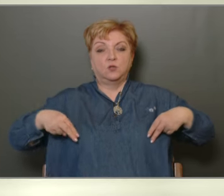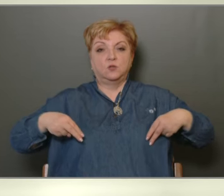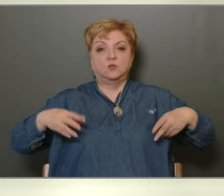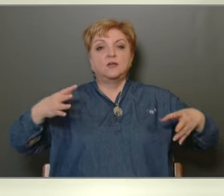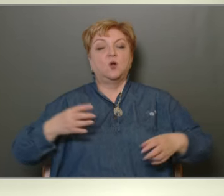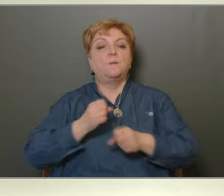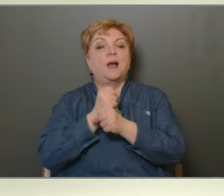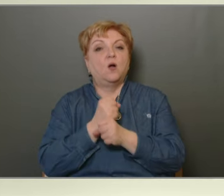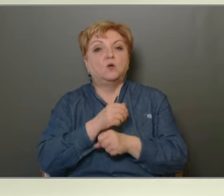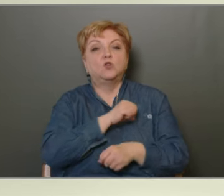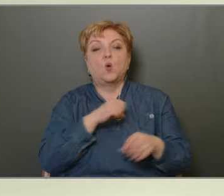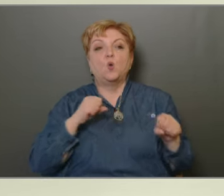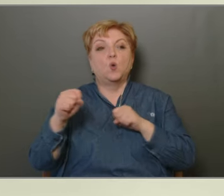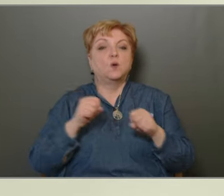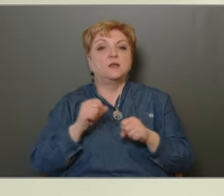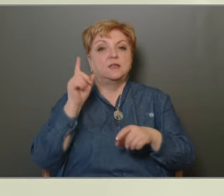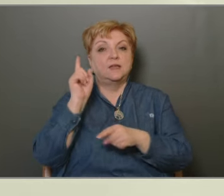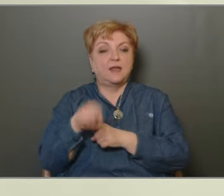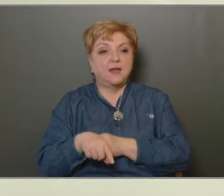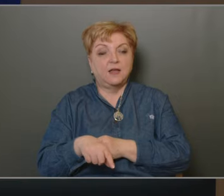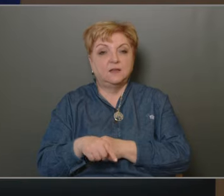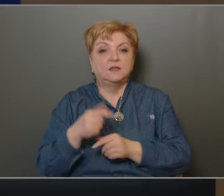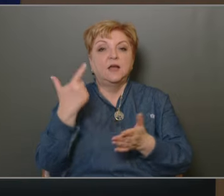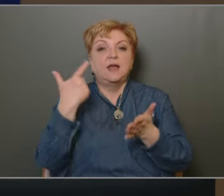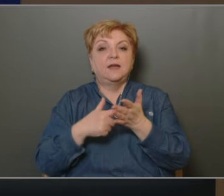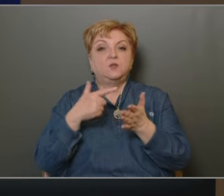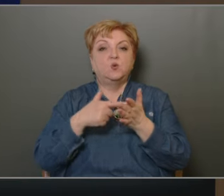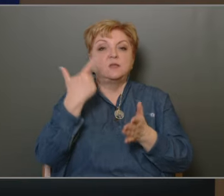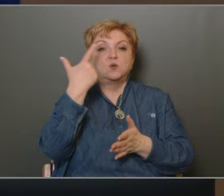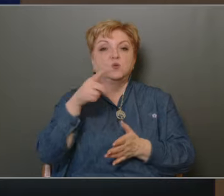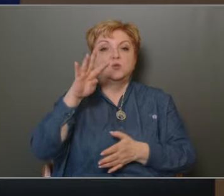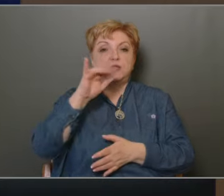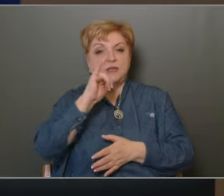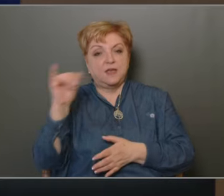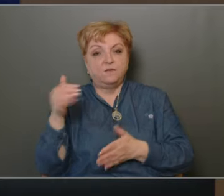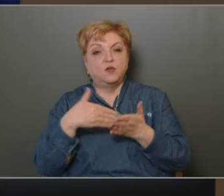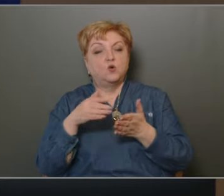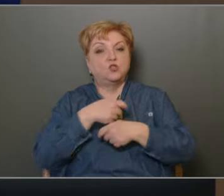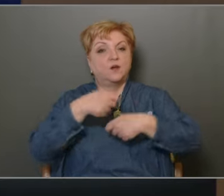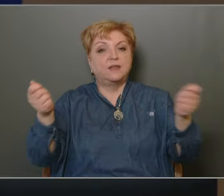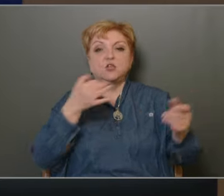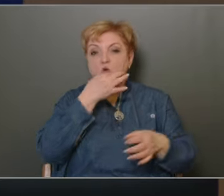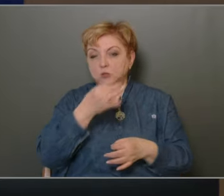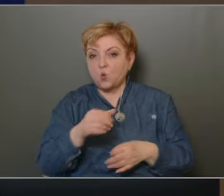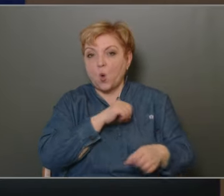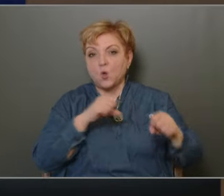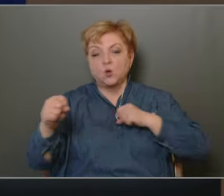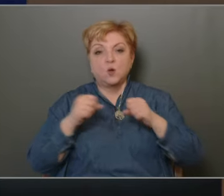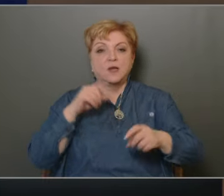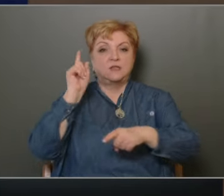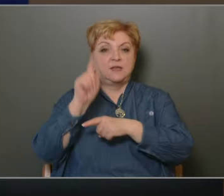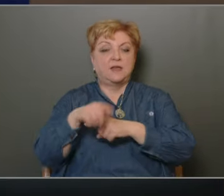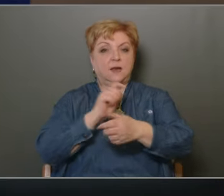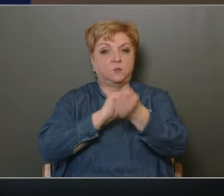megalkotja önkormányzati rendeletét a 2024. évi költségvetésről szóló önkormányzati